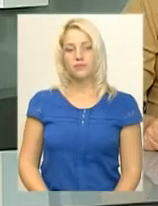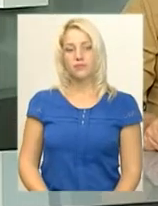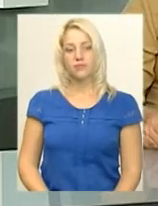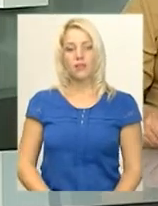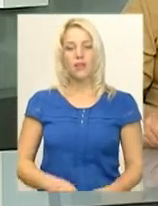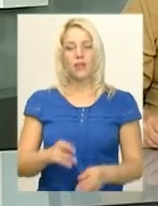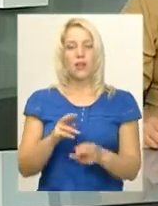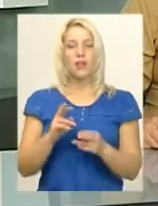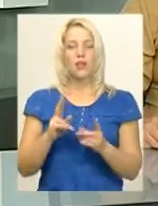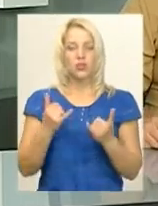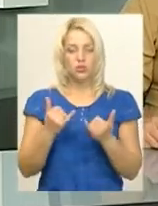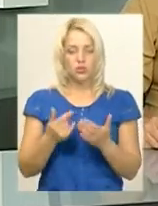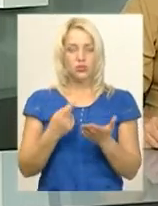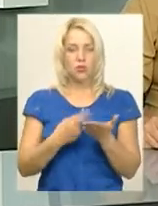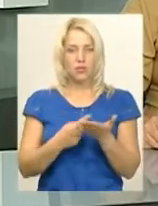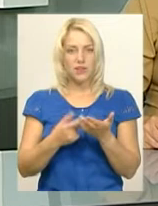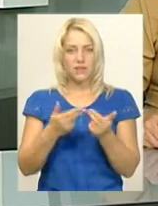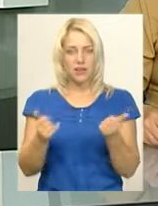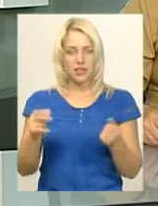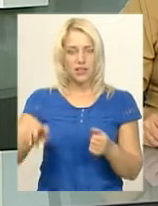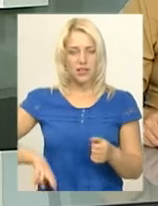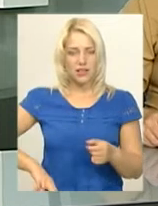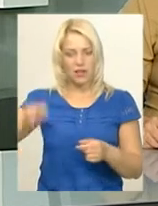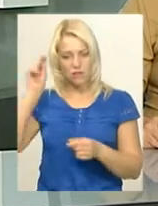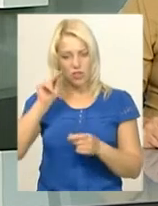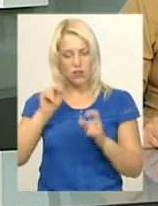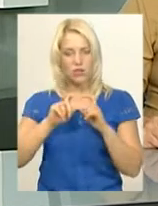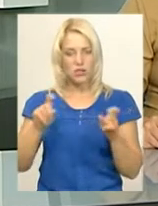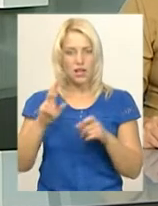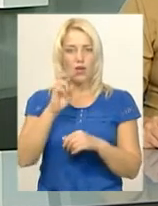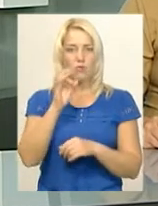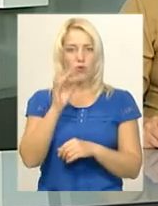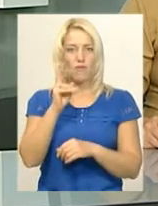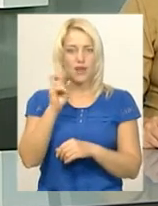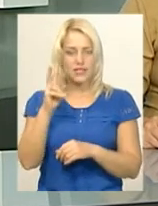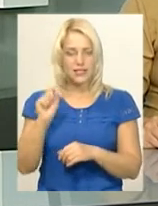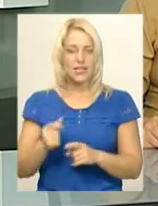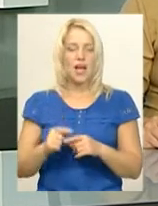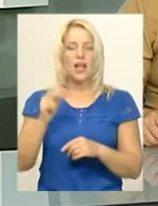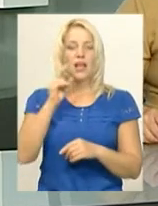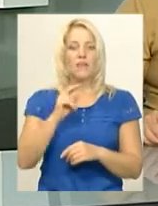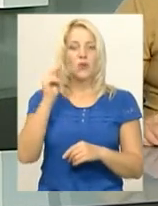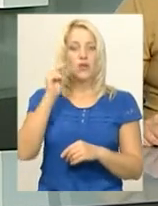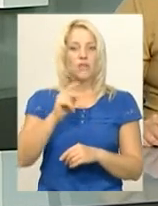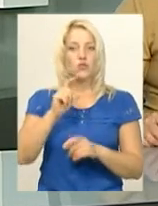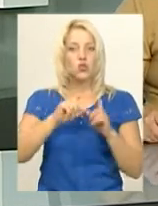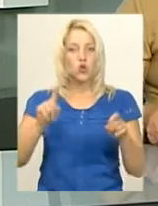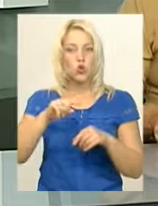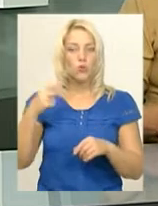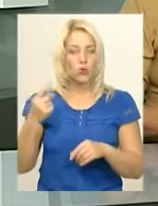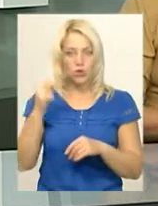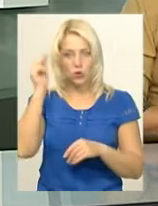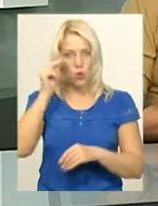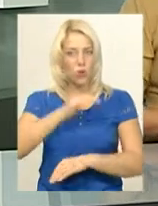Як нам щойно підтвердила директор навчального закладу Олена Броварська, уроків завтра у Хмельницькій школі номер один не буде. За її словами, за